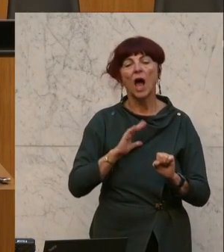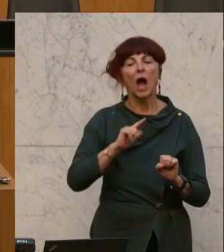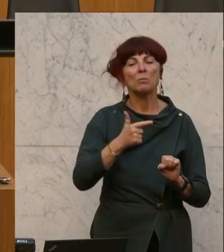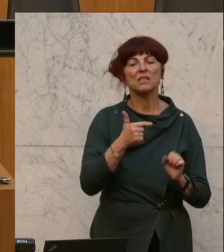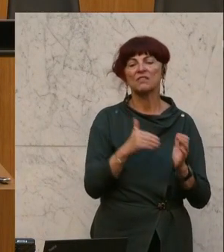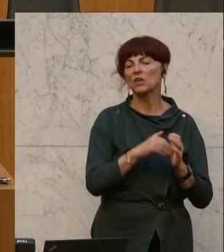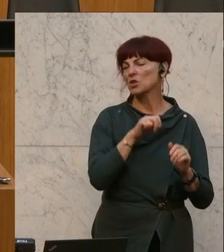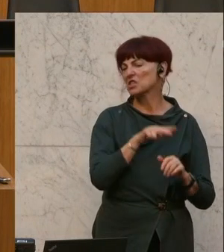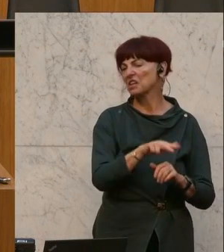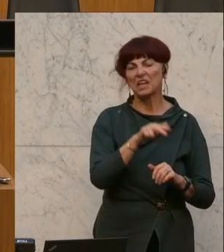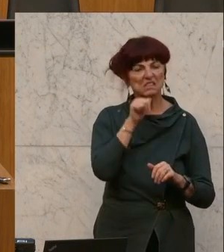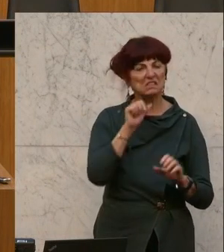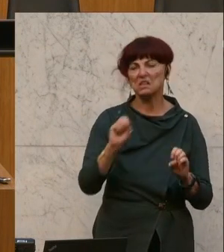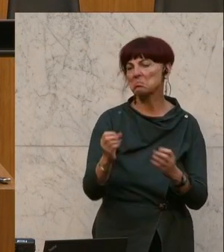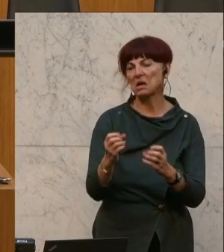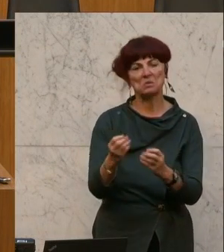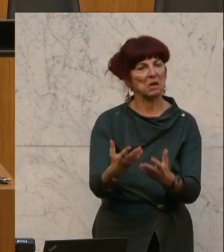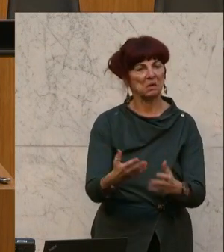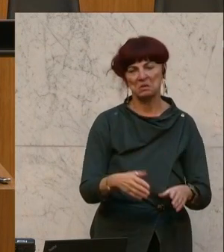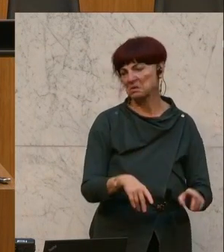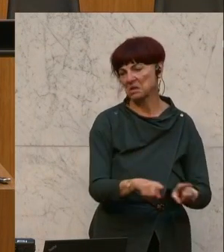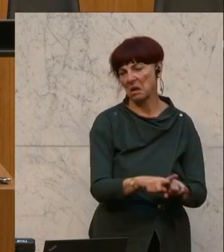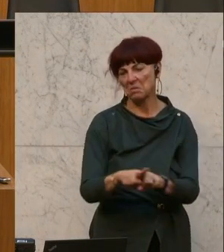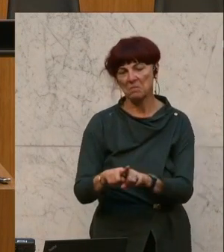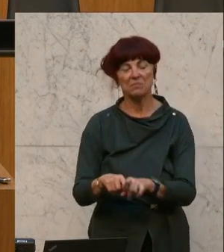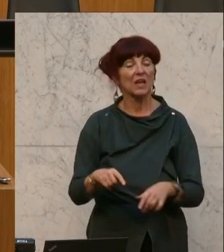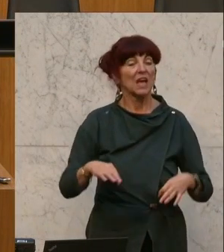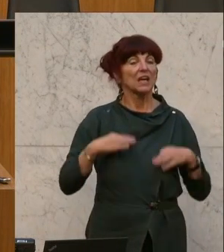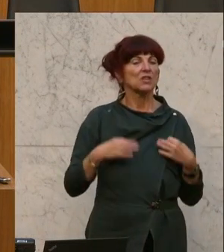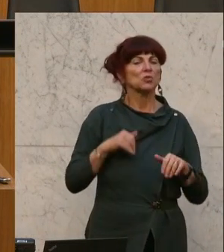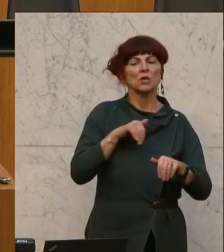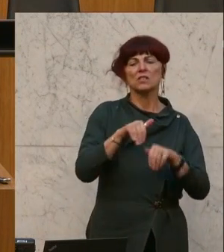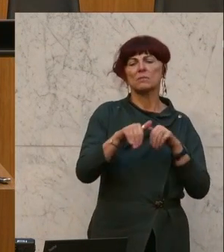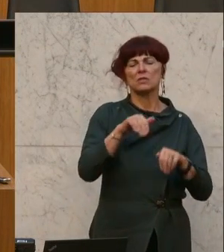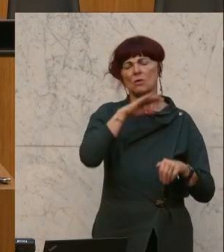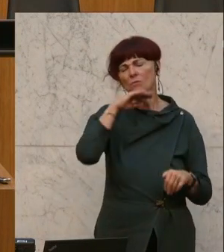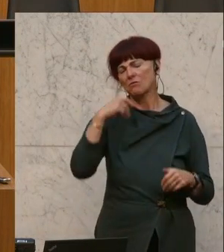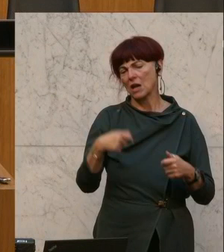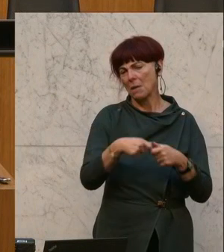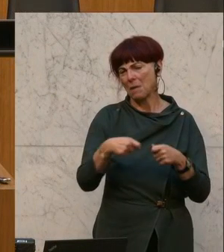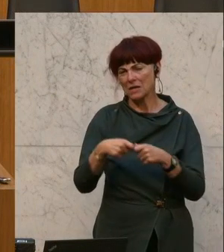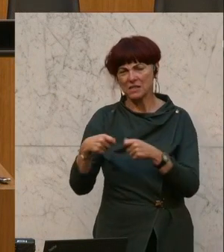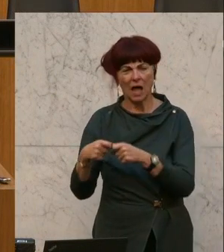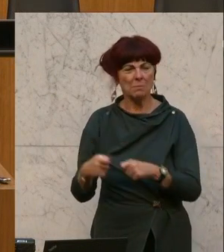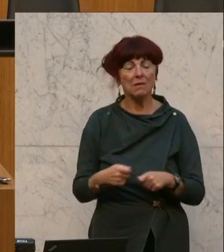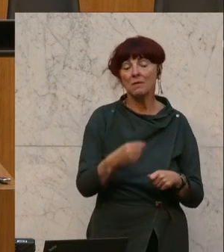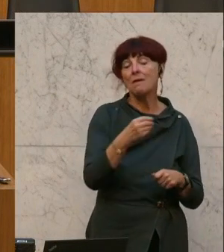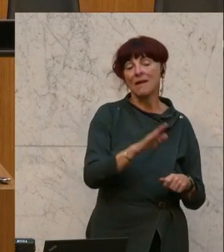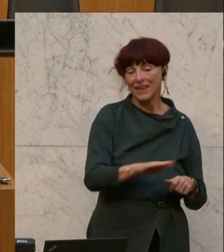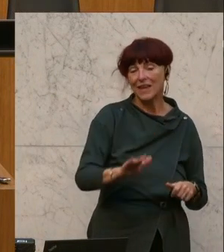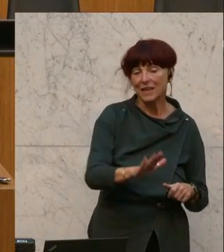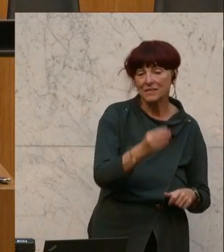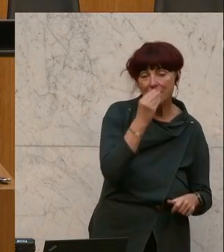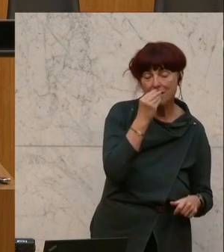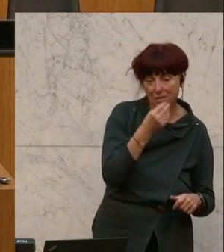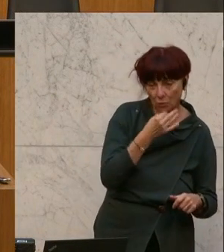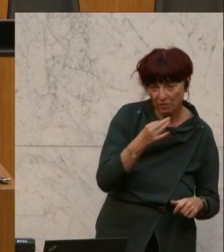nicht mehr aktualisiert. Das Gesundheitsministerium hat zahlreiche Maßnahmen zur Verbesserung der Ernährung von Kindern gesetzt, gemeinsam mit